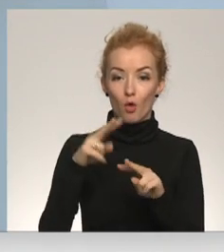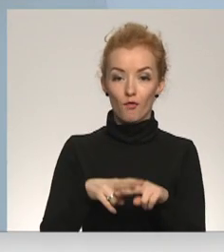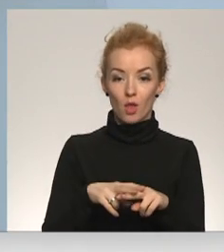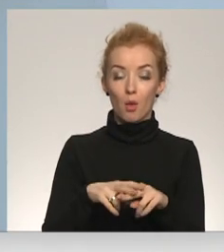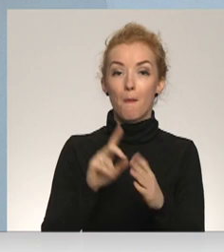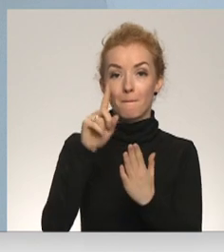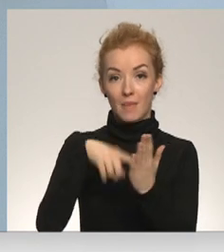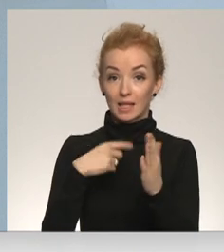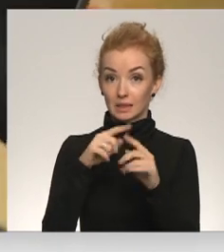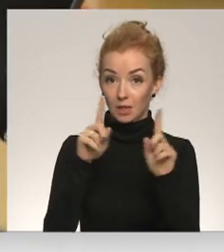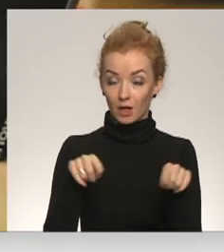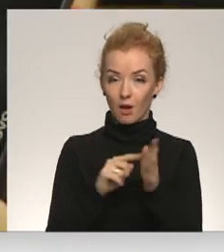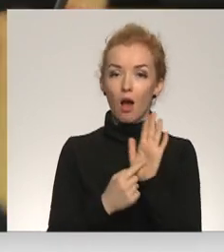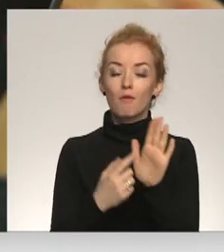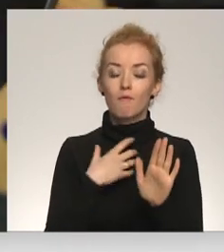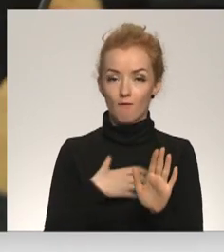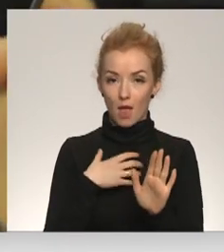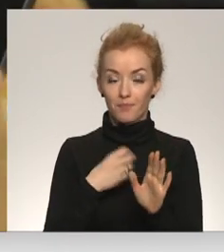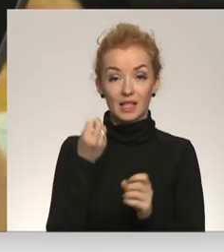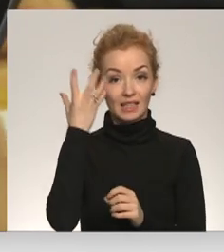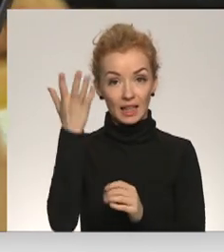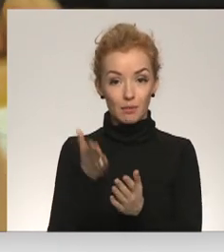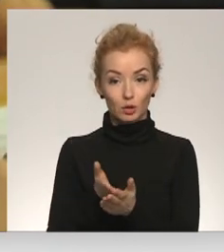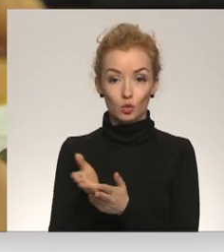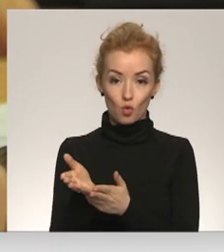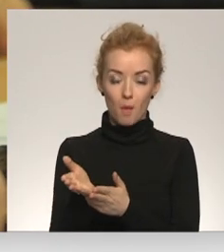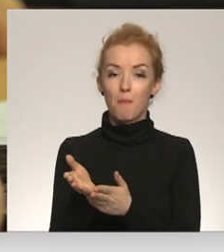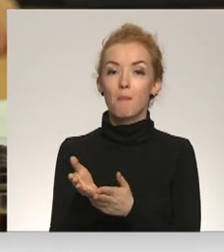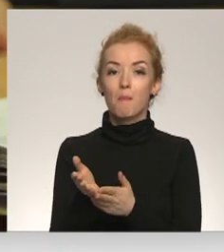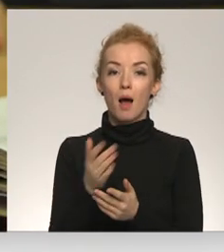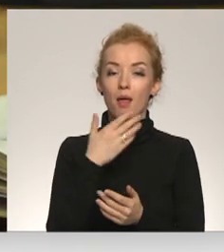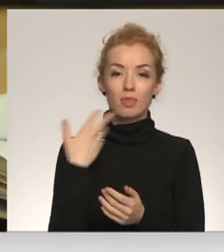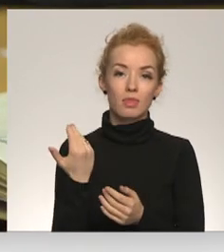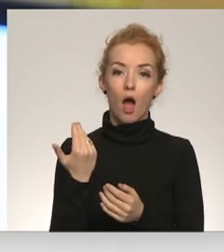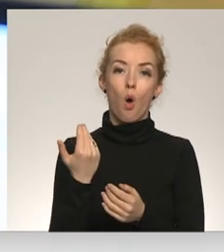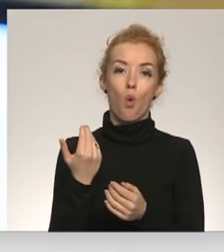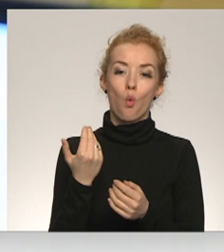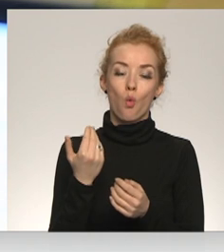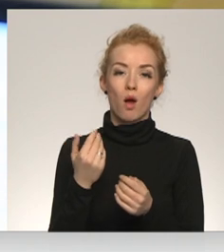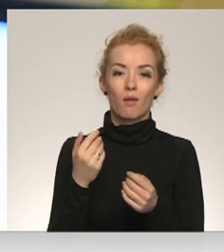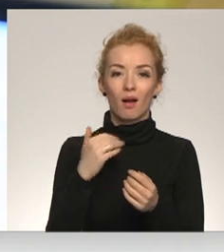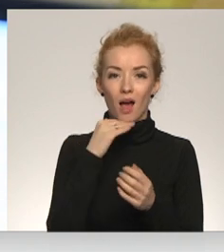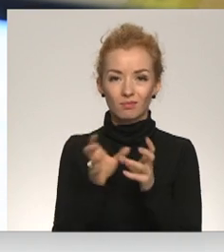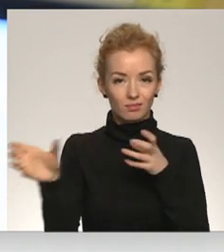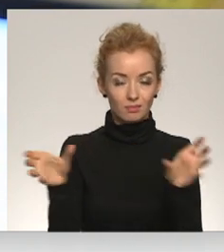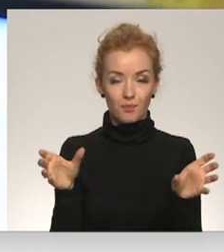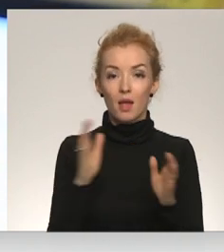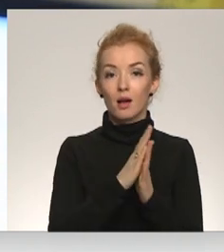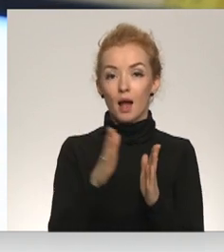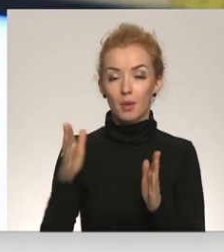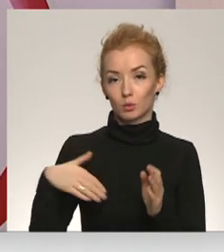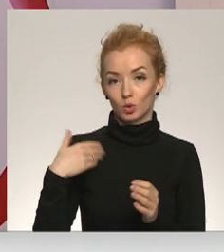par certifikātu saglabājas. Izglītības jomā svītroti ierobežojumi par klašu nesatikšanos, atvēlamo platību katram